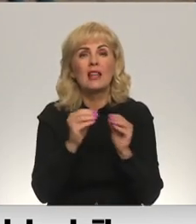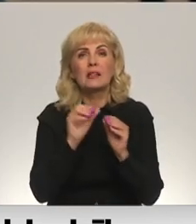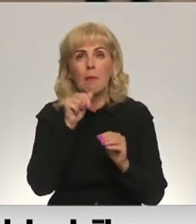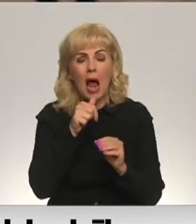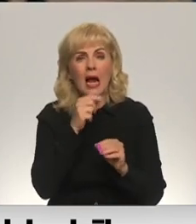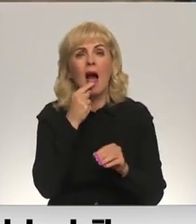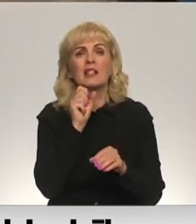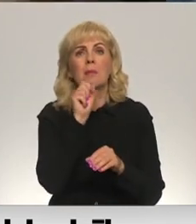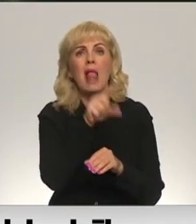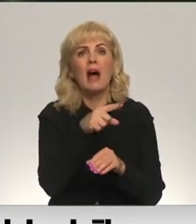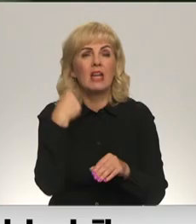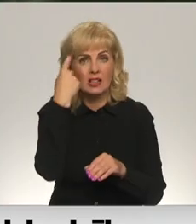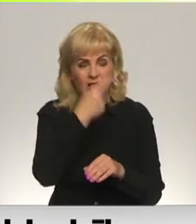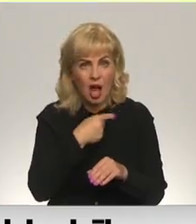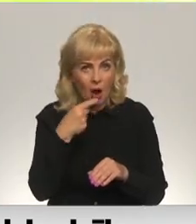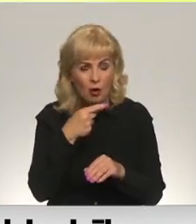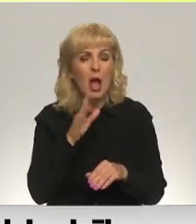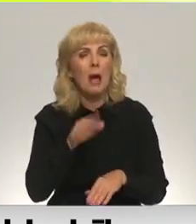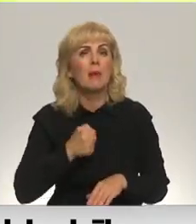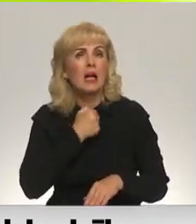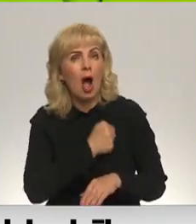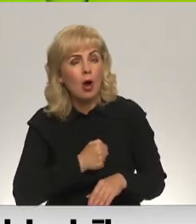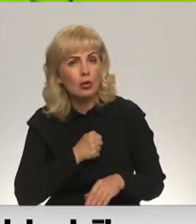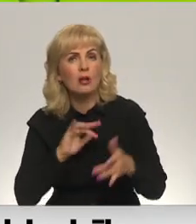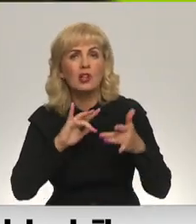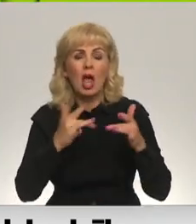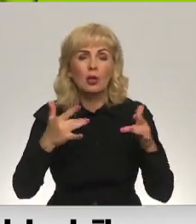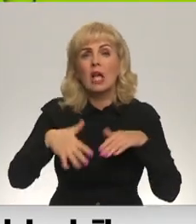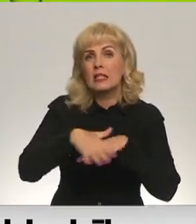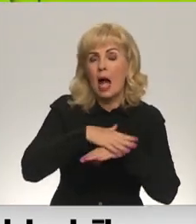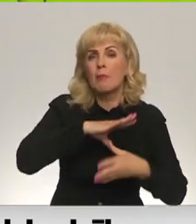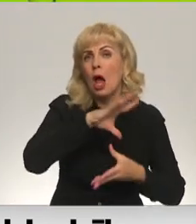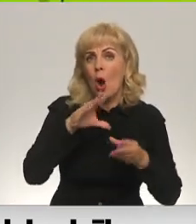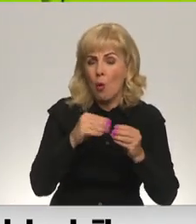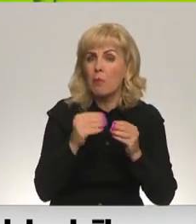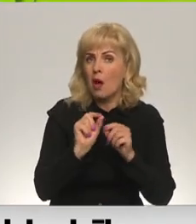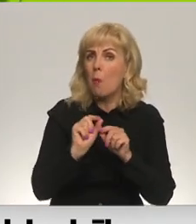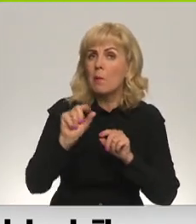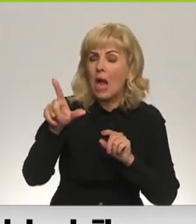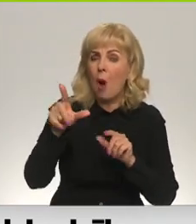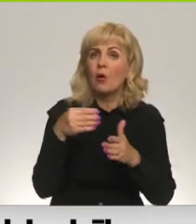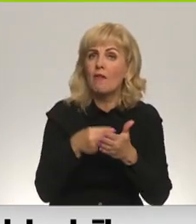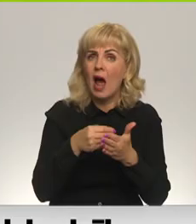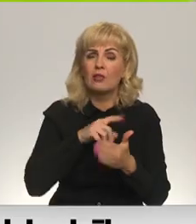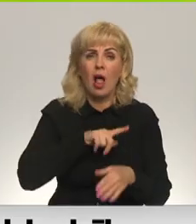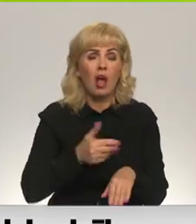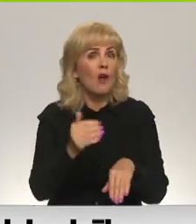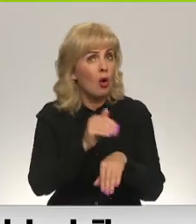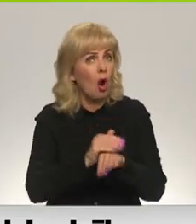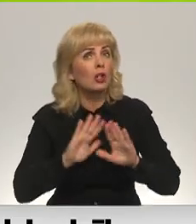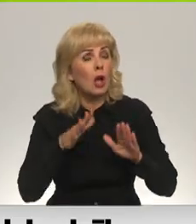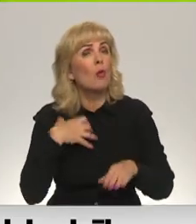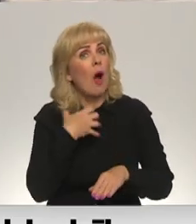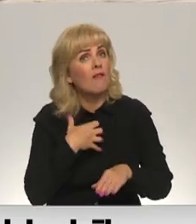Eksperti norāda, ka vietokļu polarizācija un agresīja digitālajā telpā un sabiedrībā kopamā pieaug. Vērtējot, ko Latvijai konkrēta iegādījumā